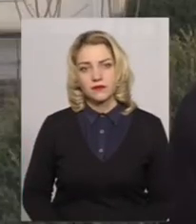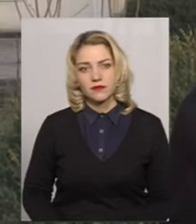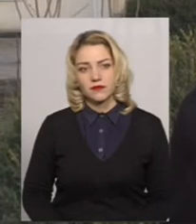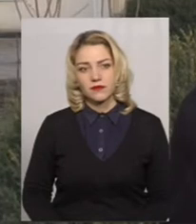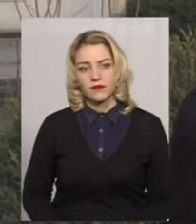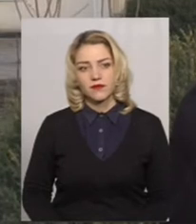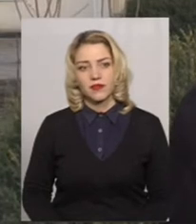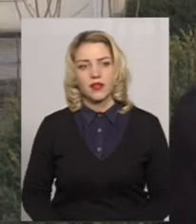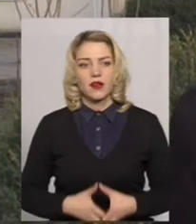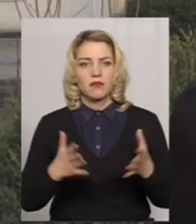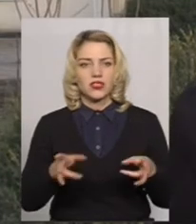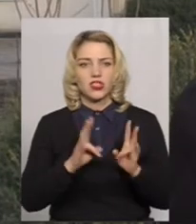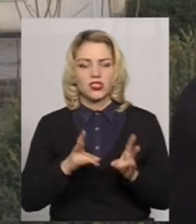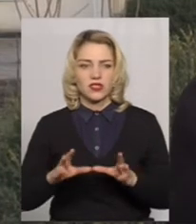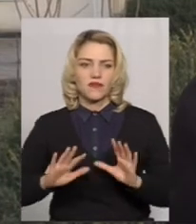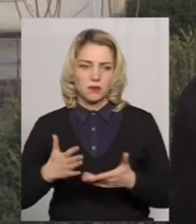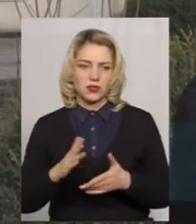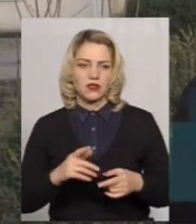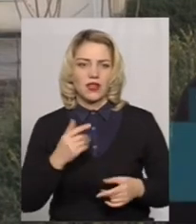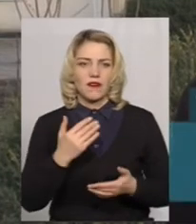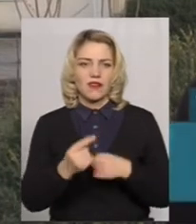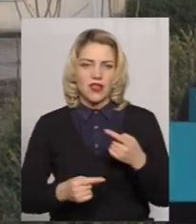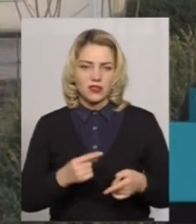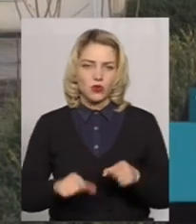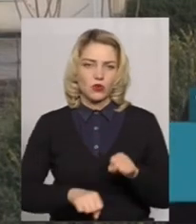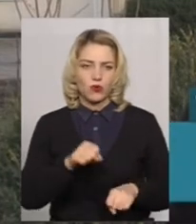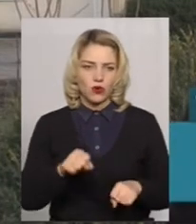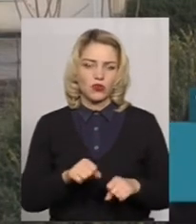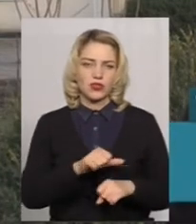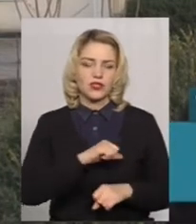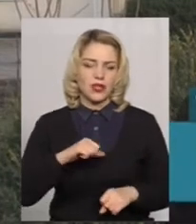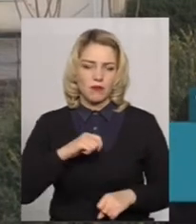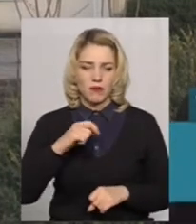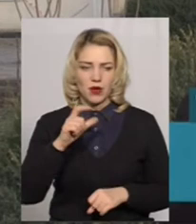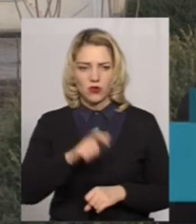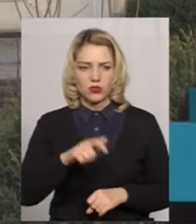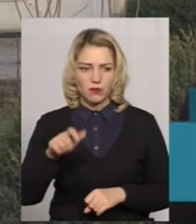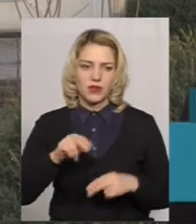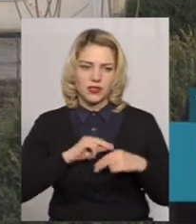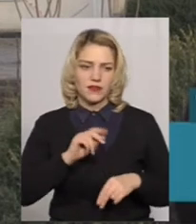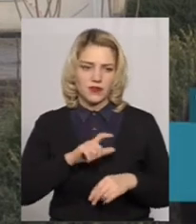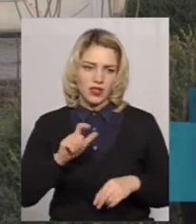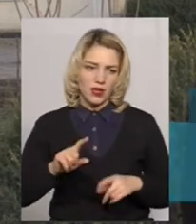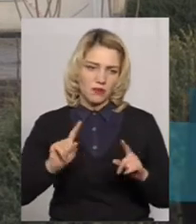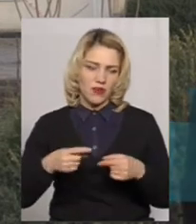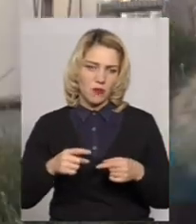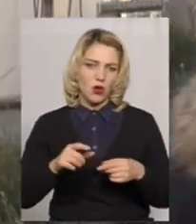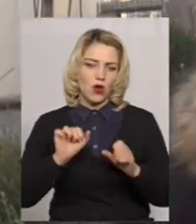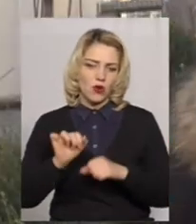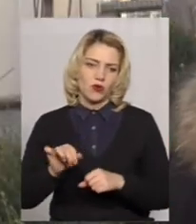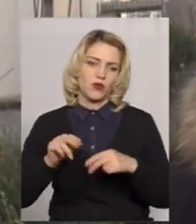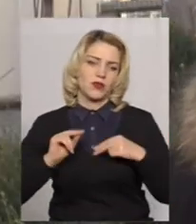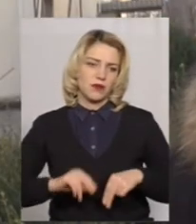Більшість нещасних випадків трапляється внаслідок порушення саме особами, працівниками вимог охорони праці.